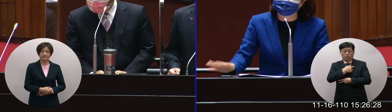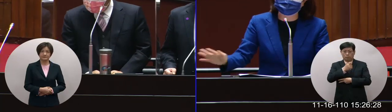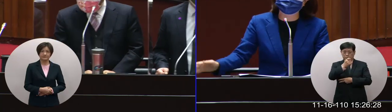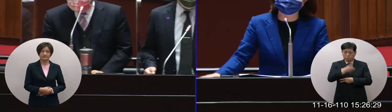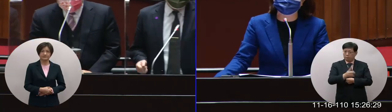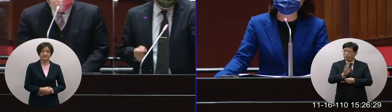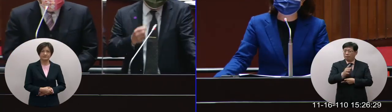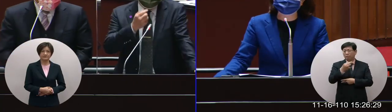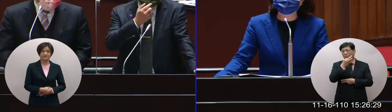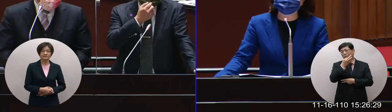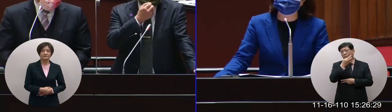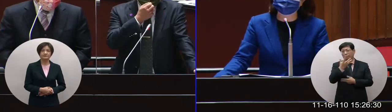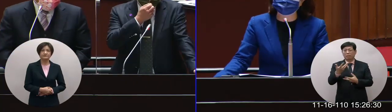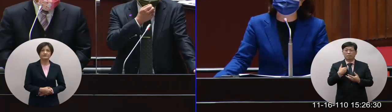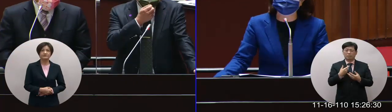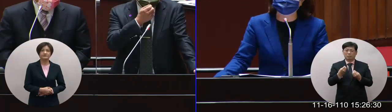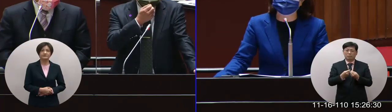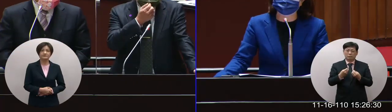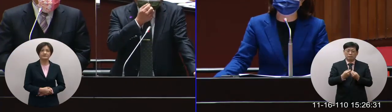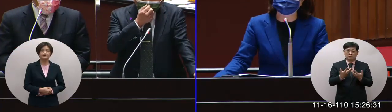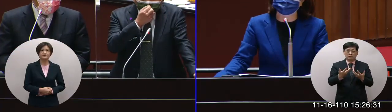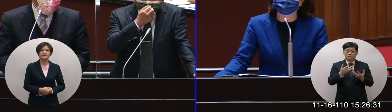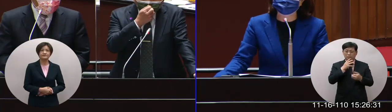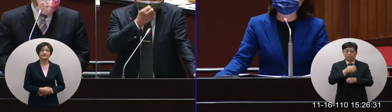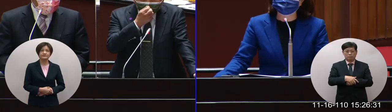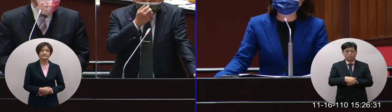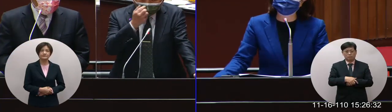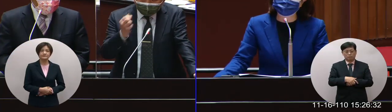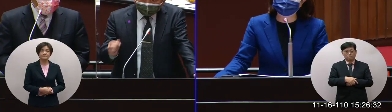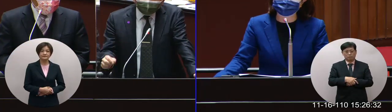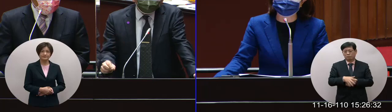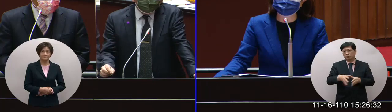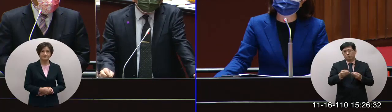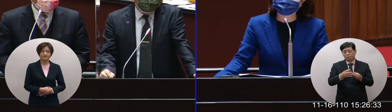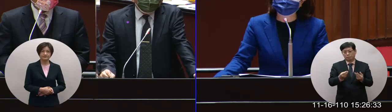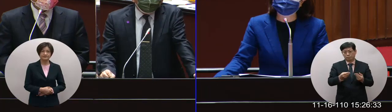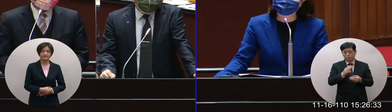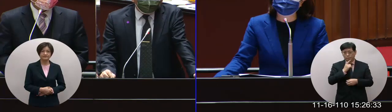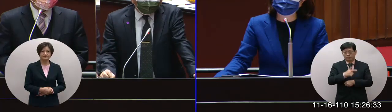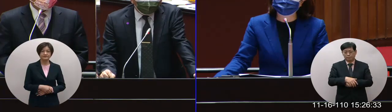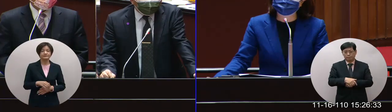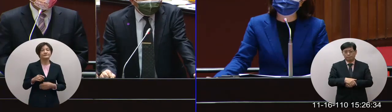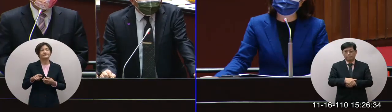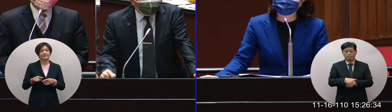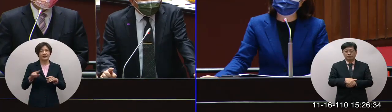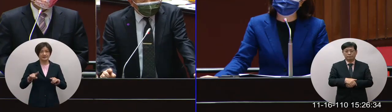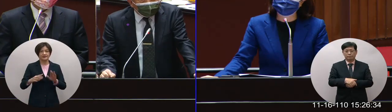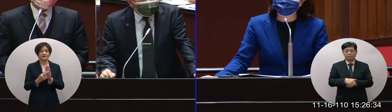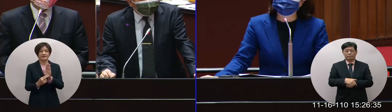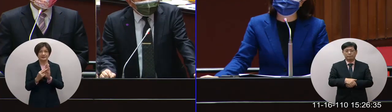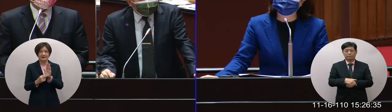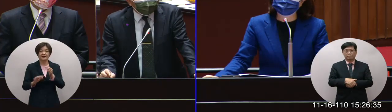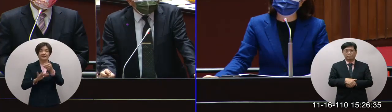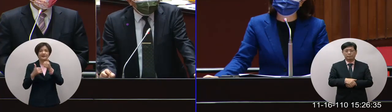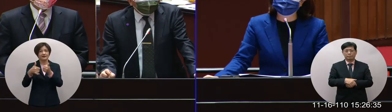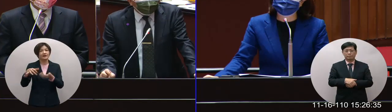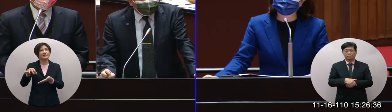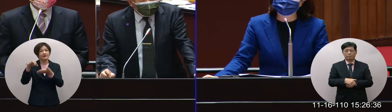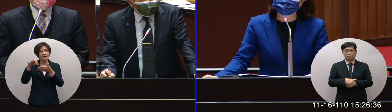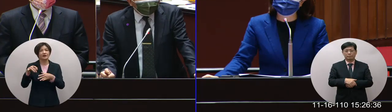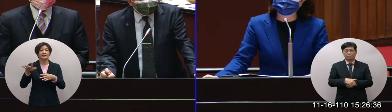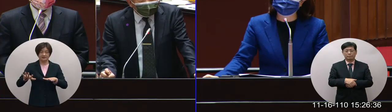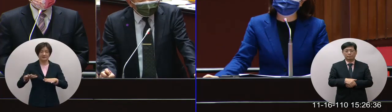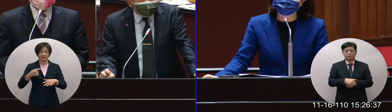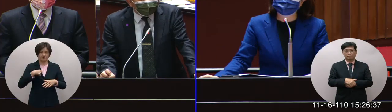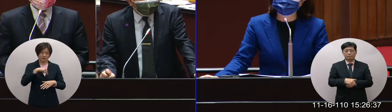劑打完因為一定還要變成大家說新四劑戰士喔應該不需要吧對大概這委員在講也是研